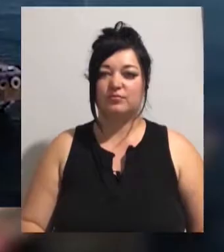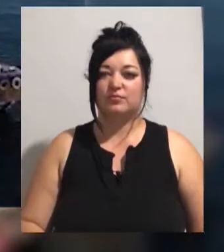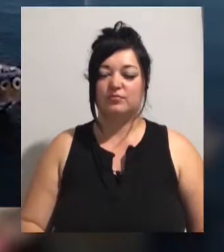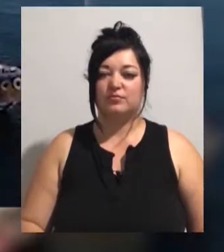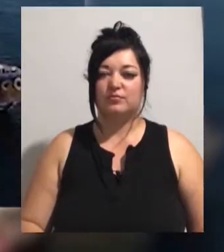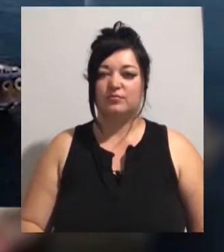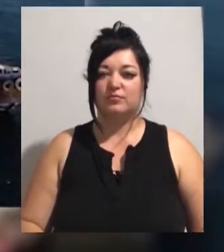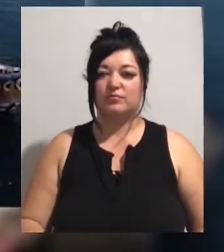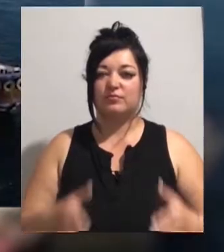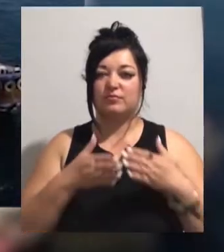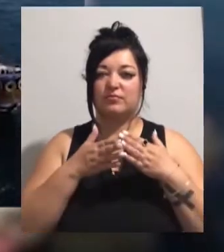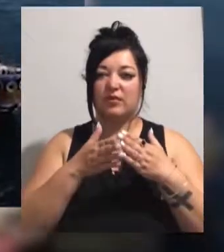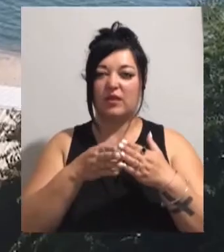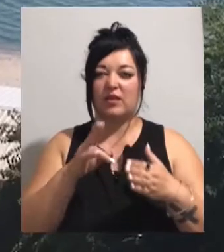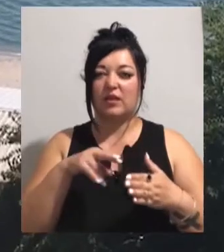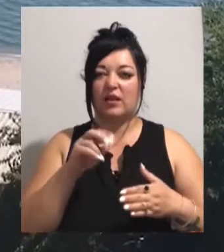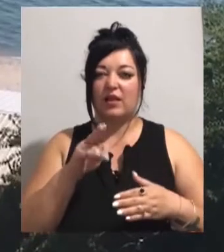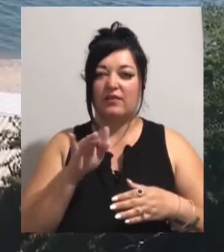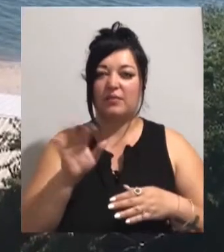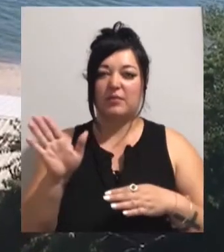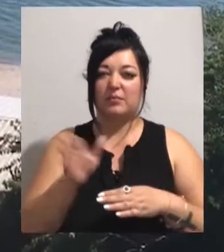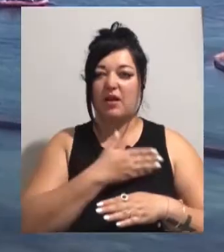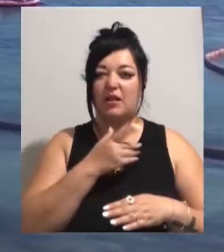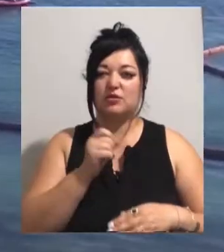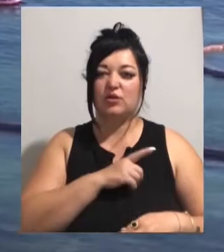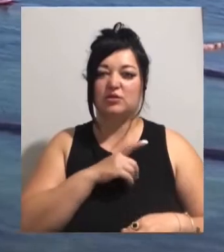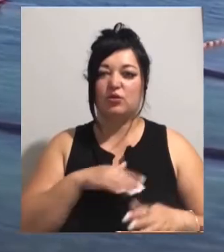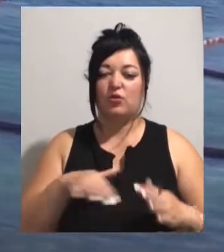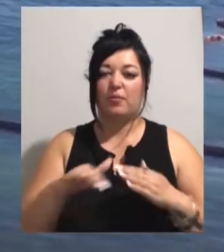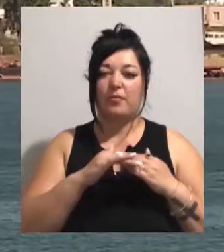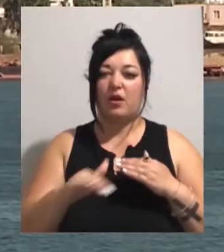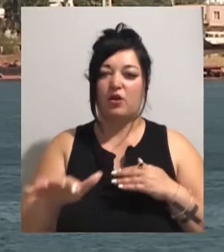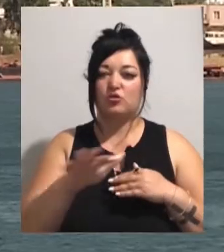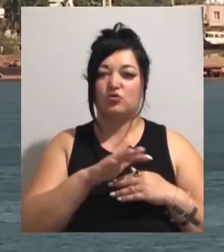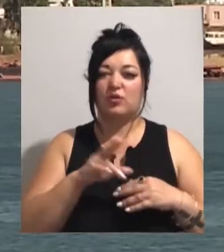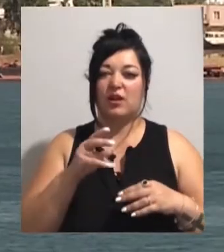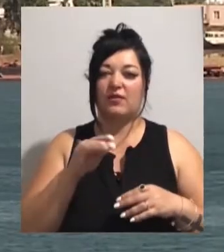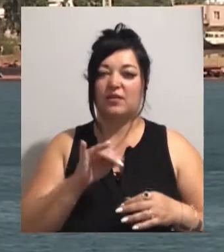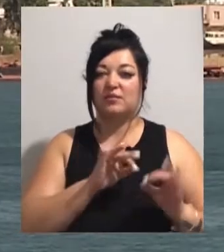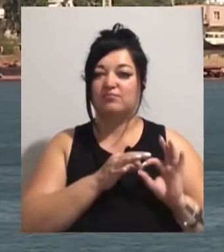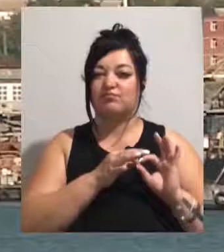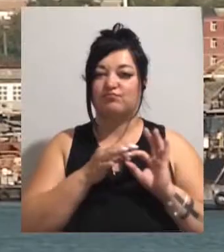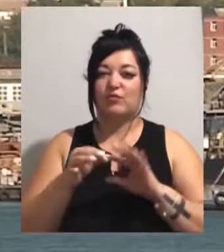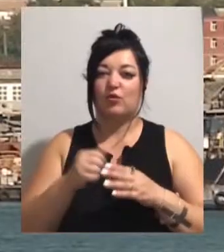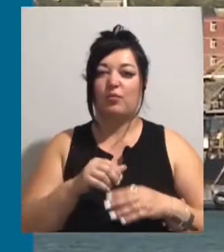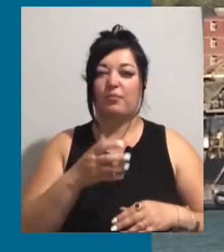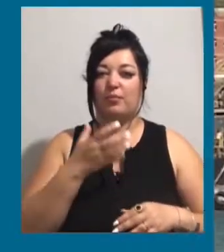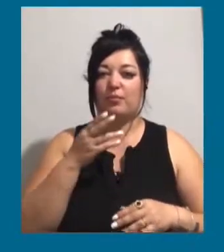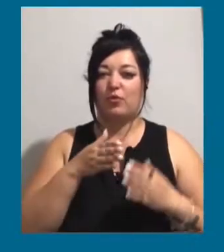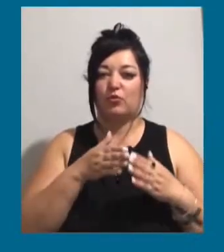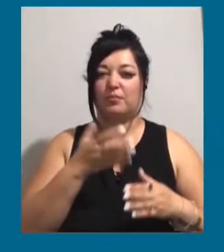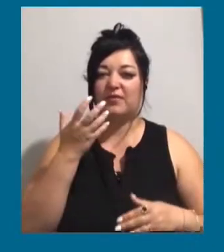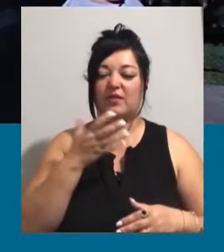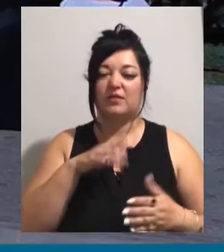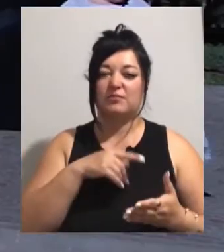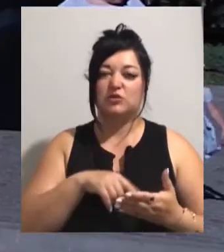торік танкер Дельфі прибрали з одеського пляжу Дельфін. Судно відбуксировали до порту Південний у місті Чорноморськ.